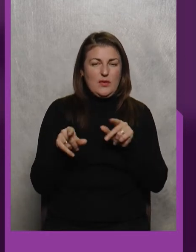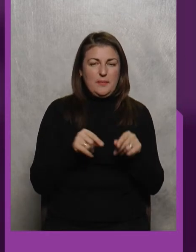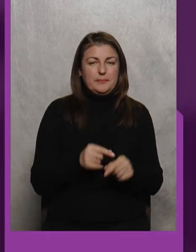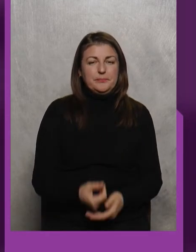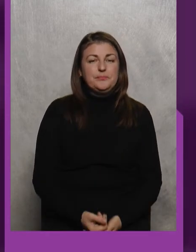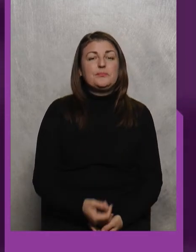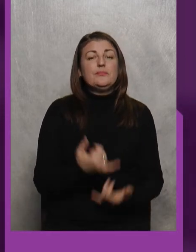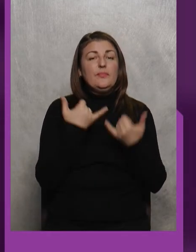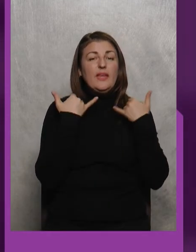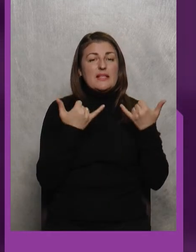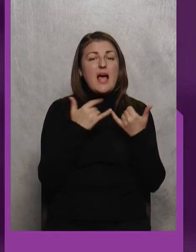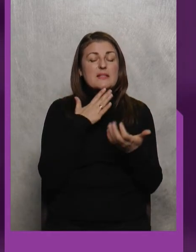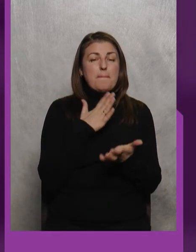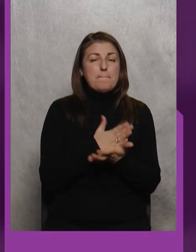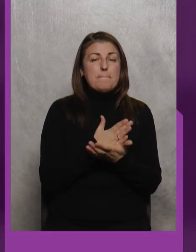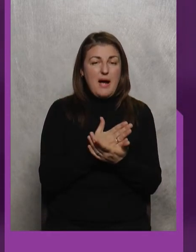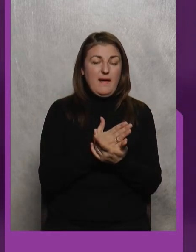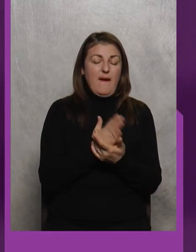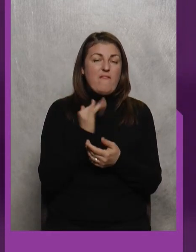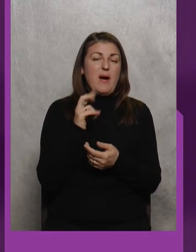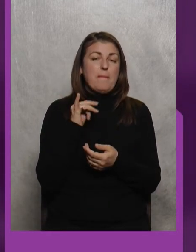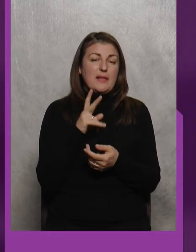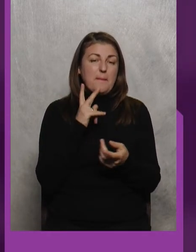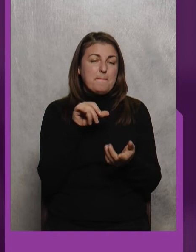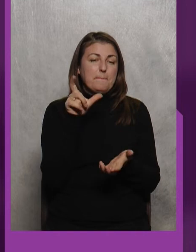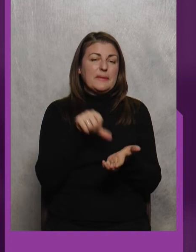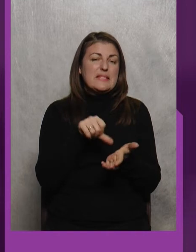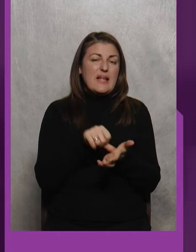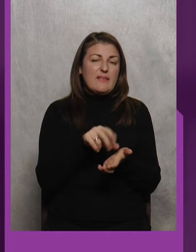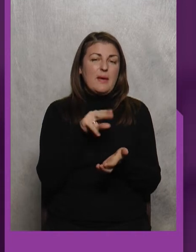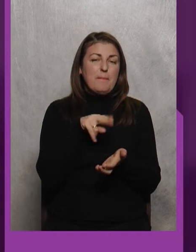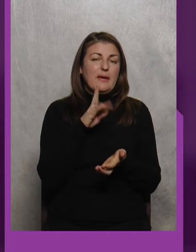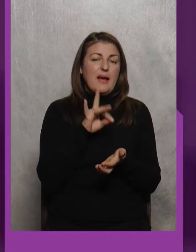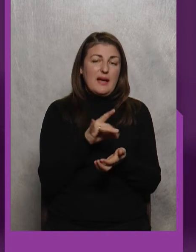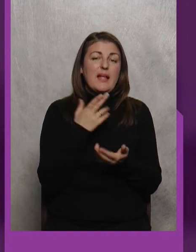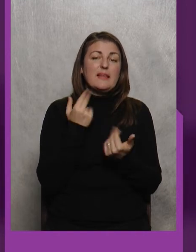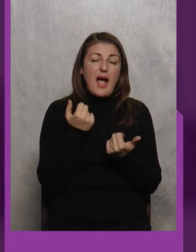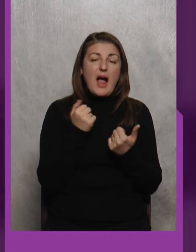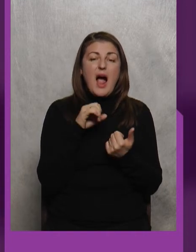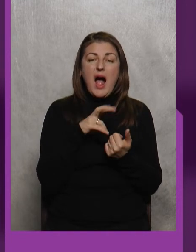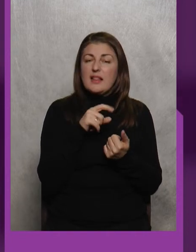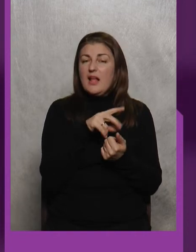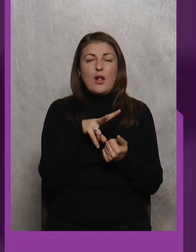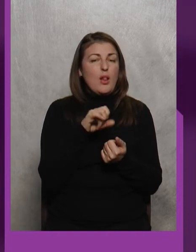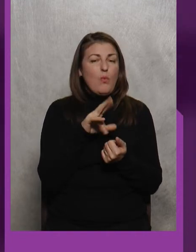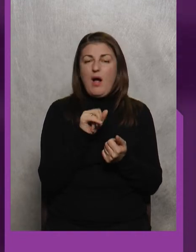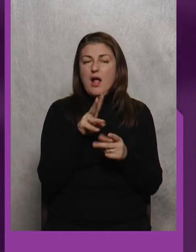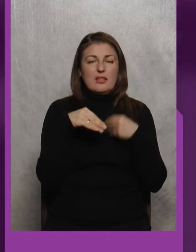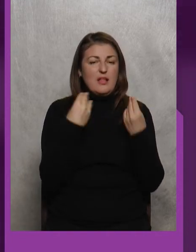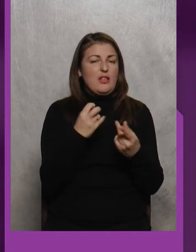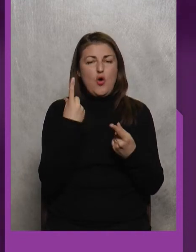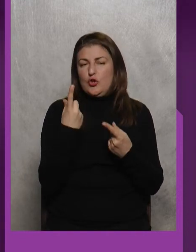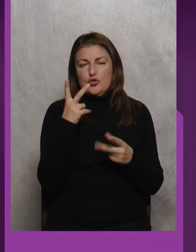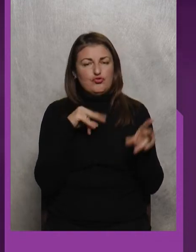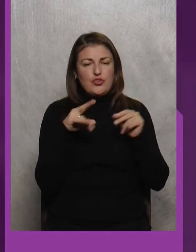Зараз має йти вабанк, так? Представник ПКР Так, але Лука жодного шансу мене